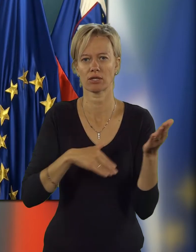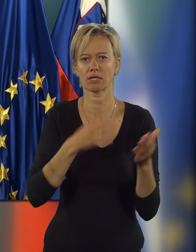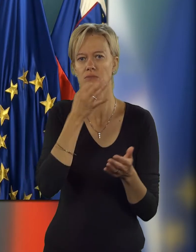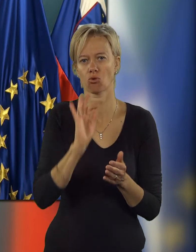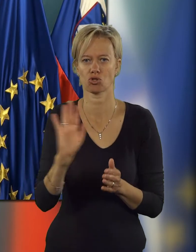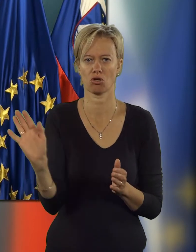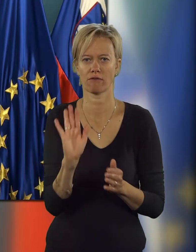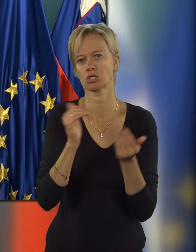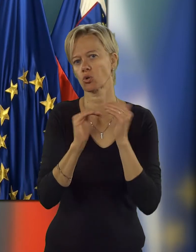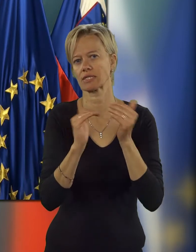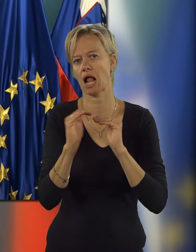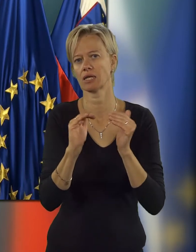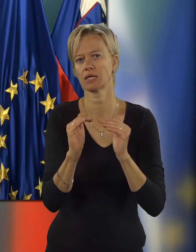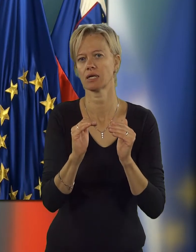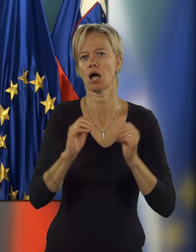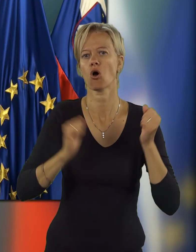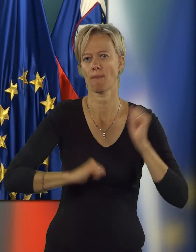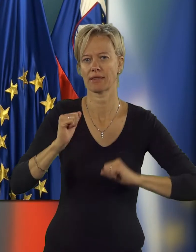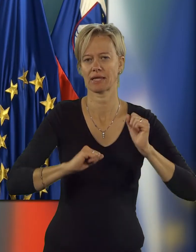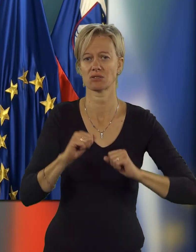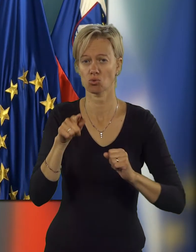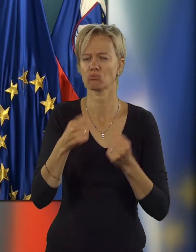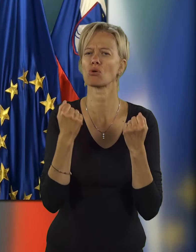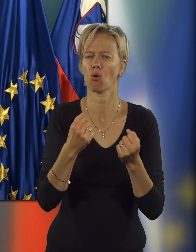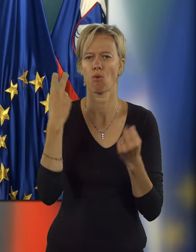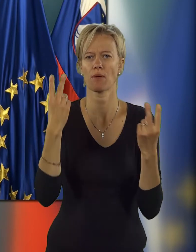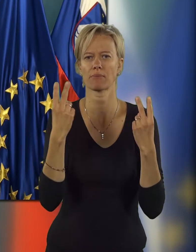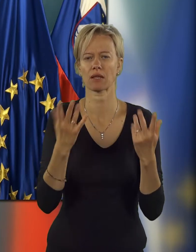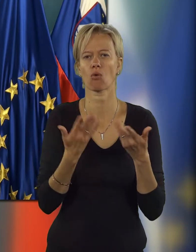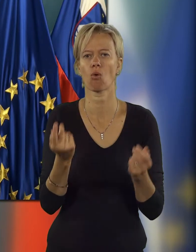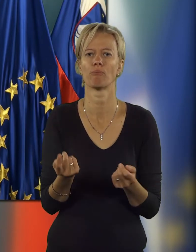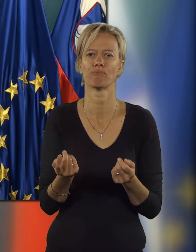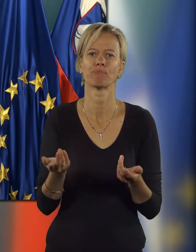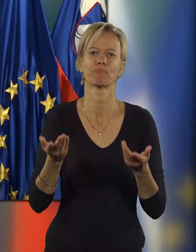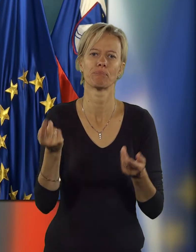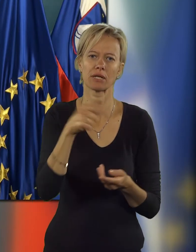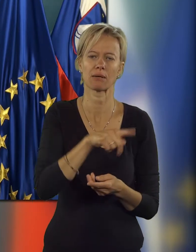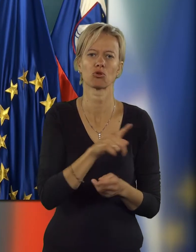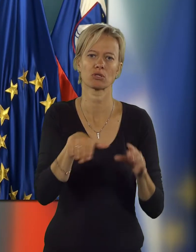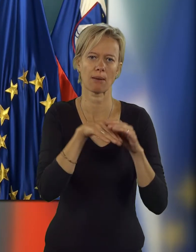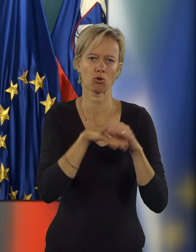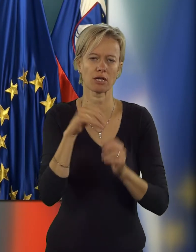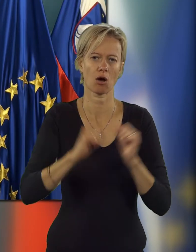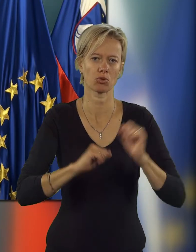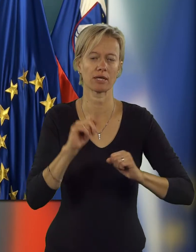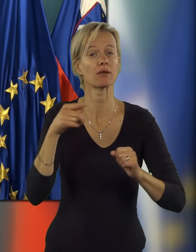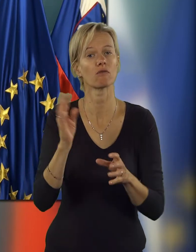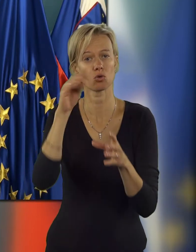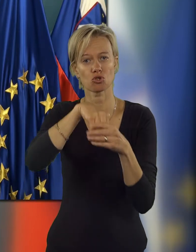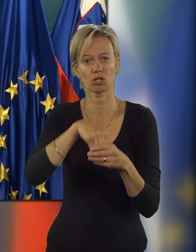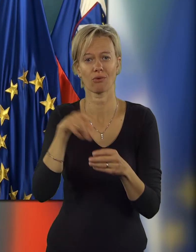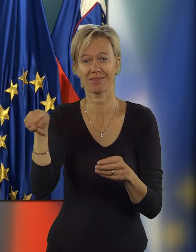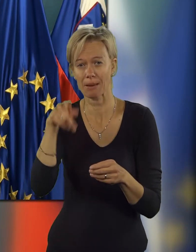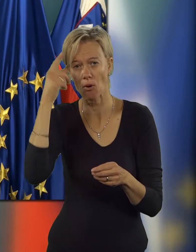izboljšanjem njihovih socialnih kompetenc, ki so seveda zelo pomembne, da lahko pridemo potem do zaposlitvenih kompetenc in